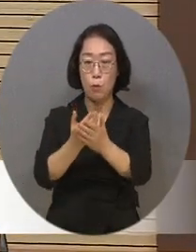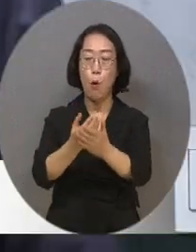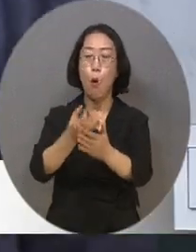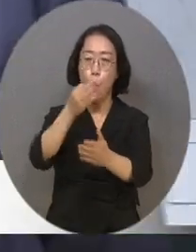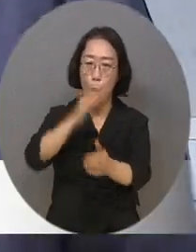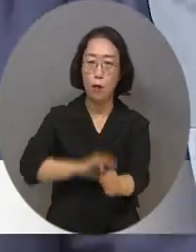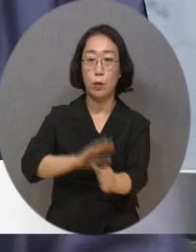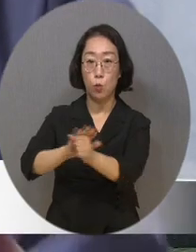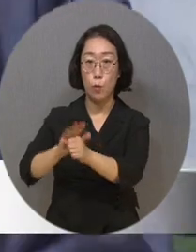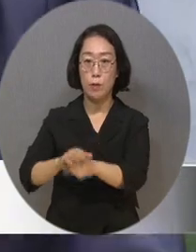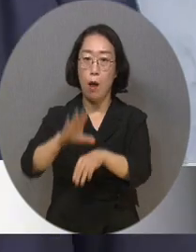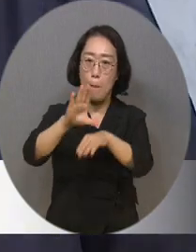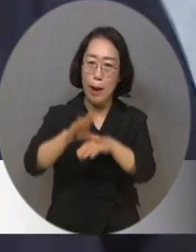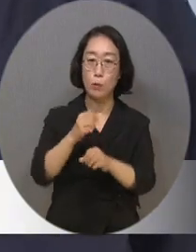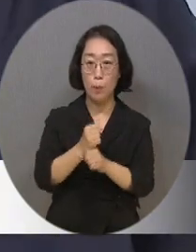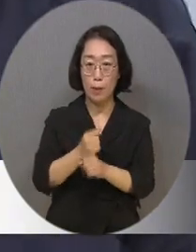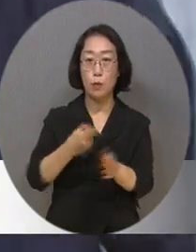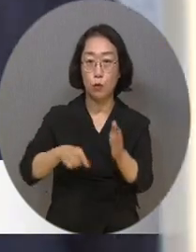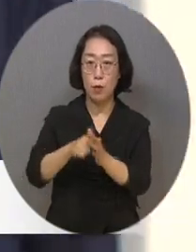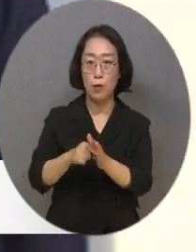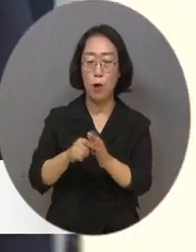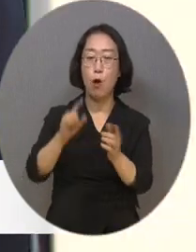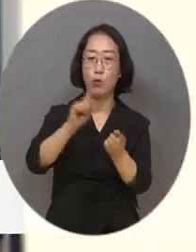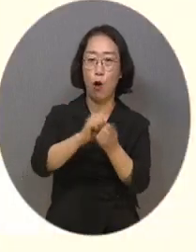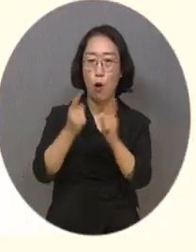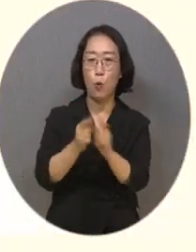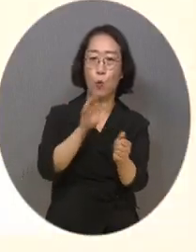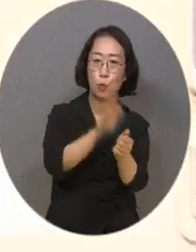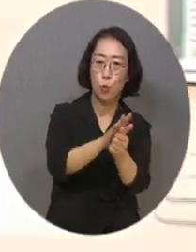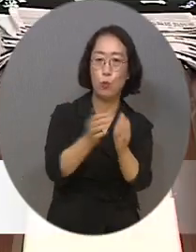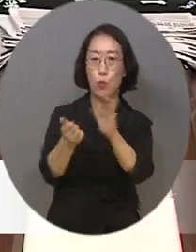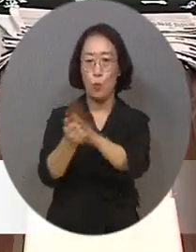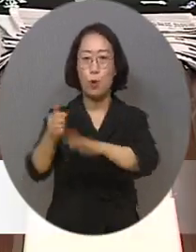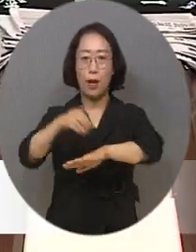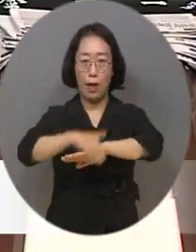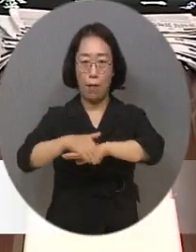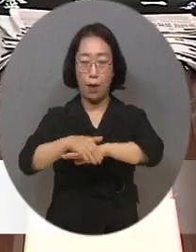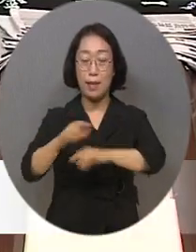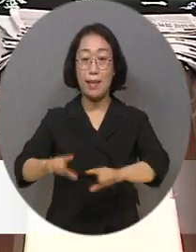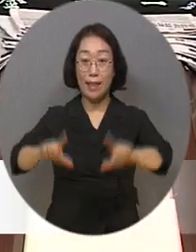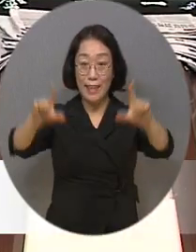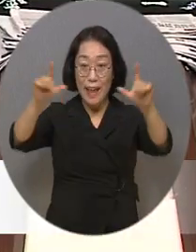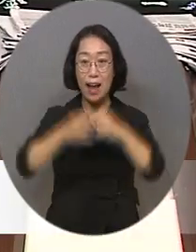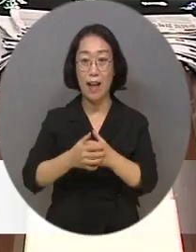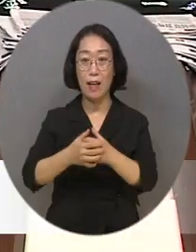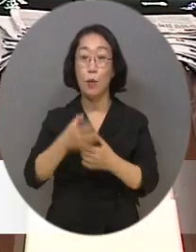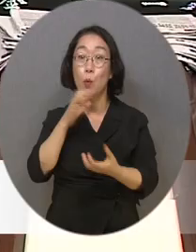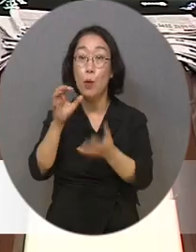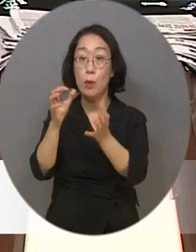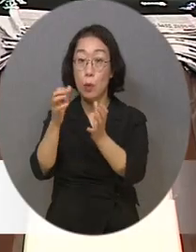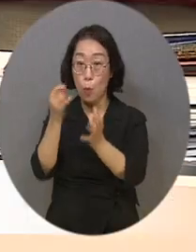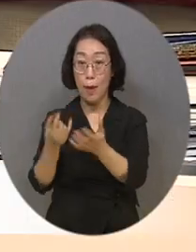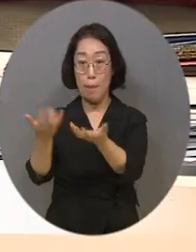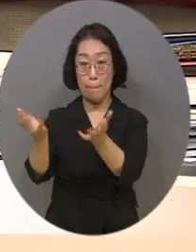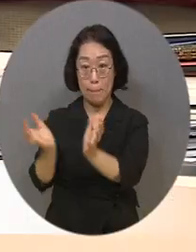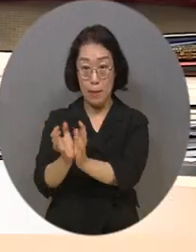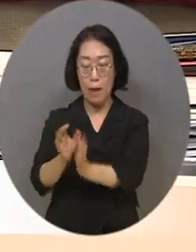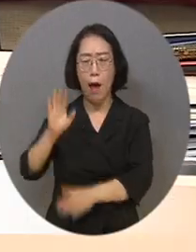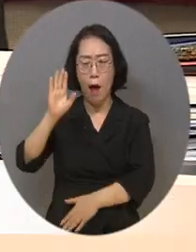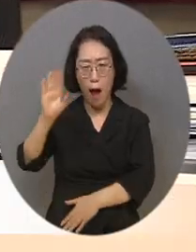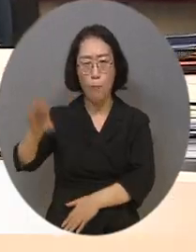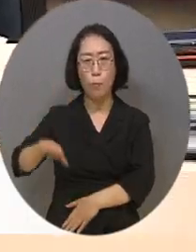행사와 방송 프로그램 개발에 적극 협력할 예정입니다. 이날 대한노인회 김호일 회장은 앞으로